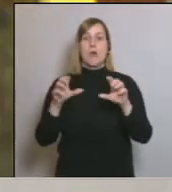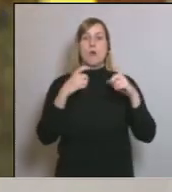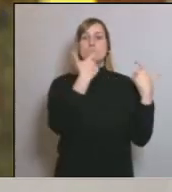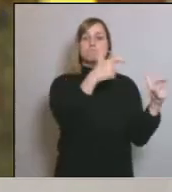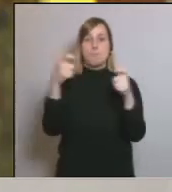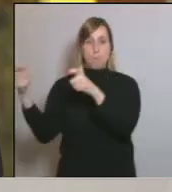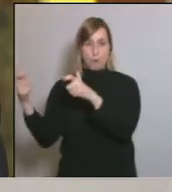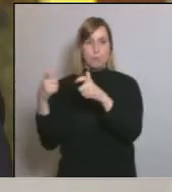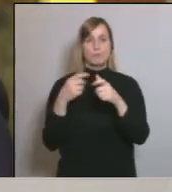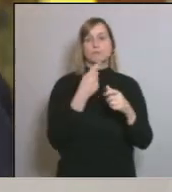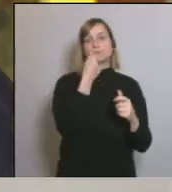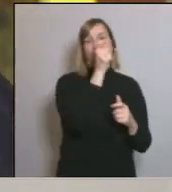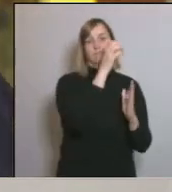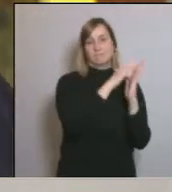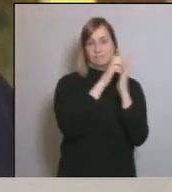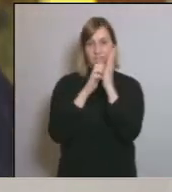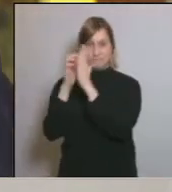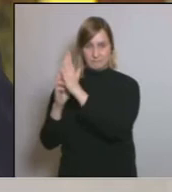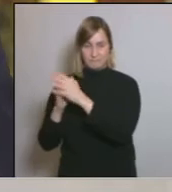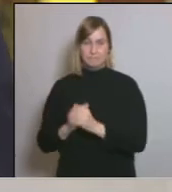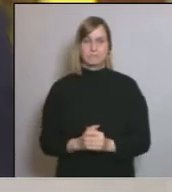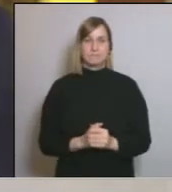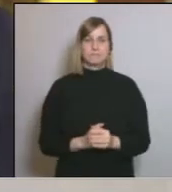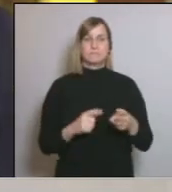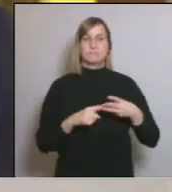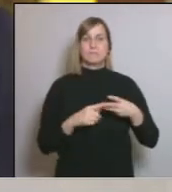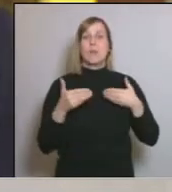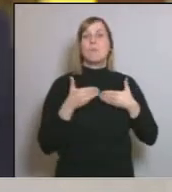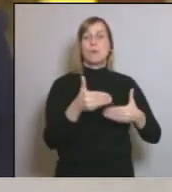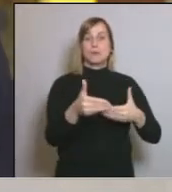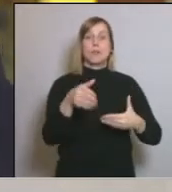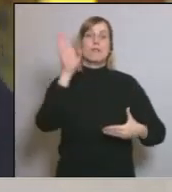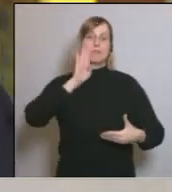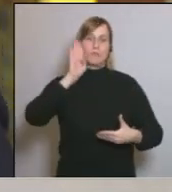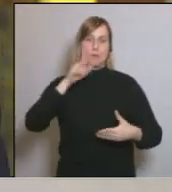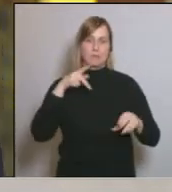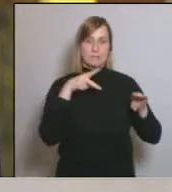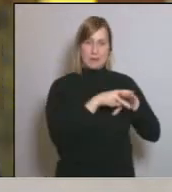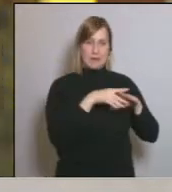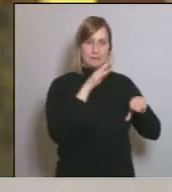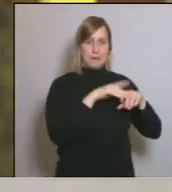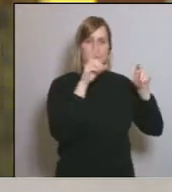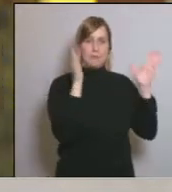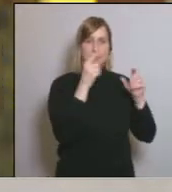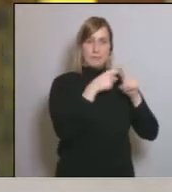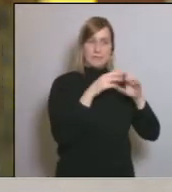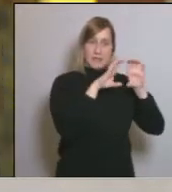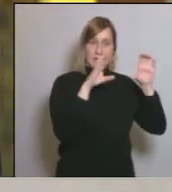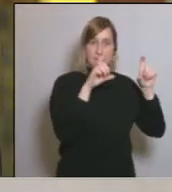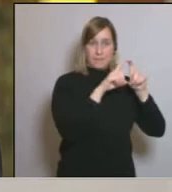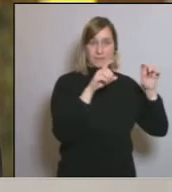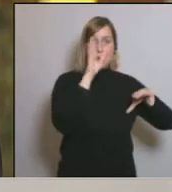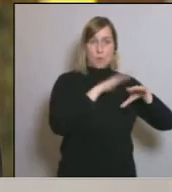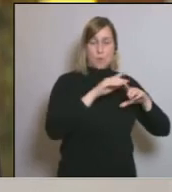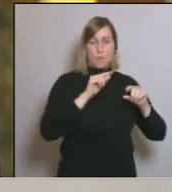més petites. Una tercera mesura, moratòria dels deutes bancaris de les pimes i autònoms afectats pel Covid